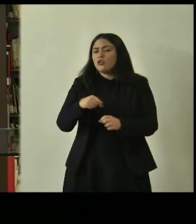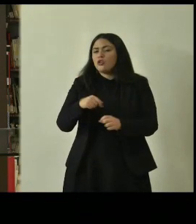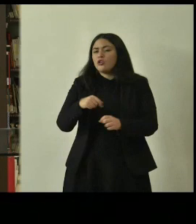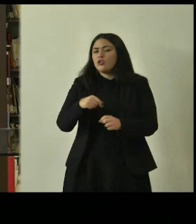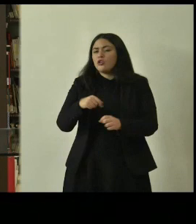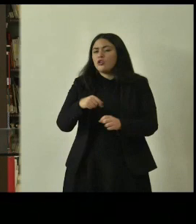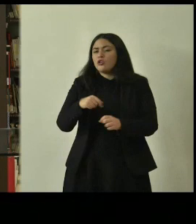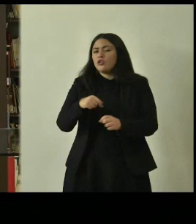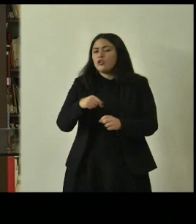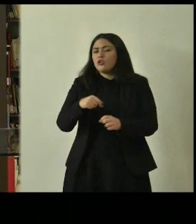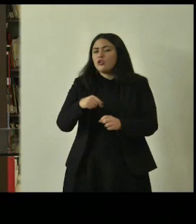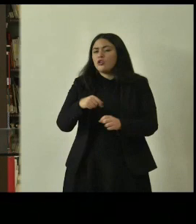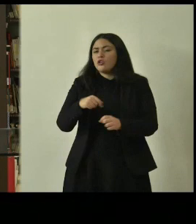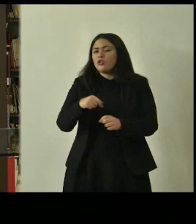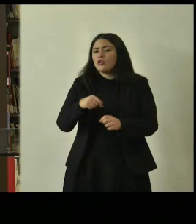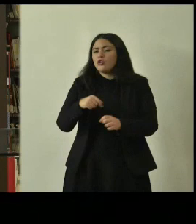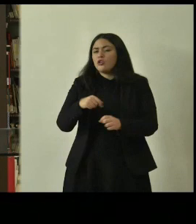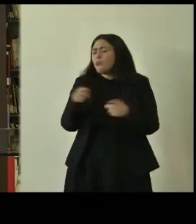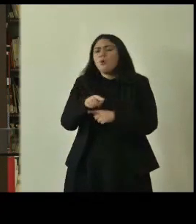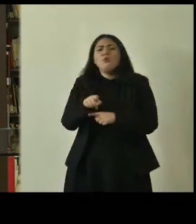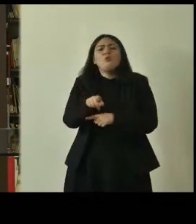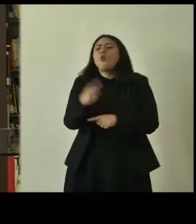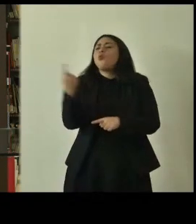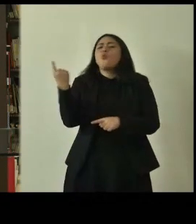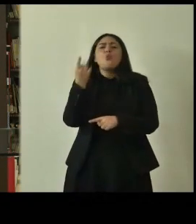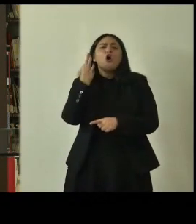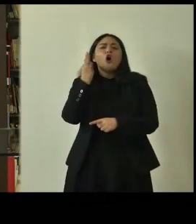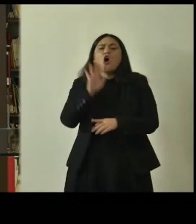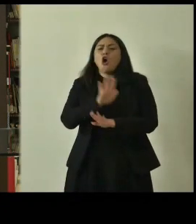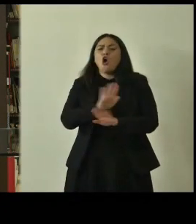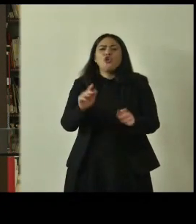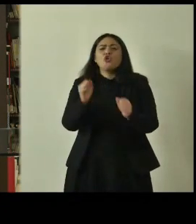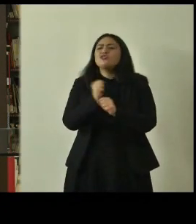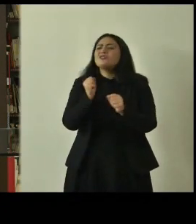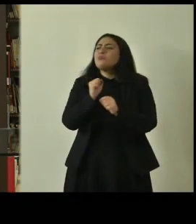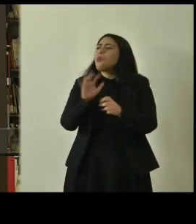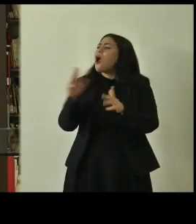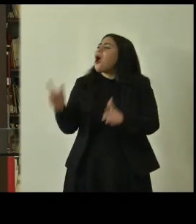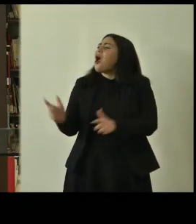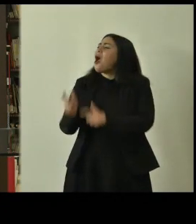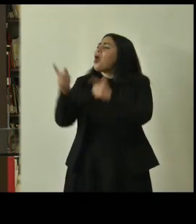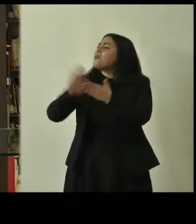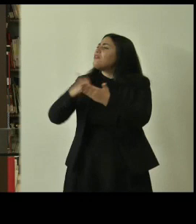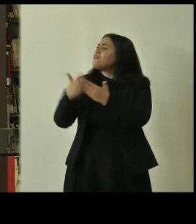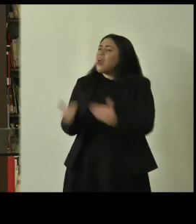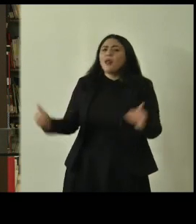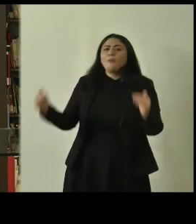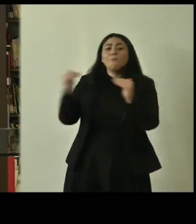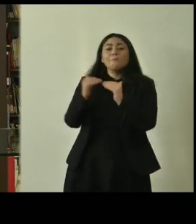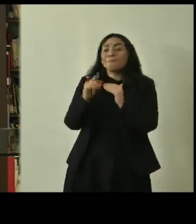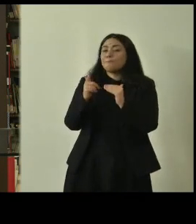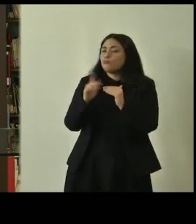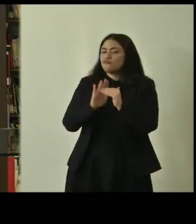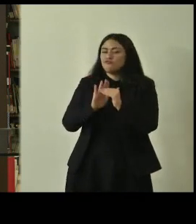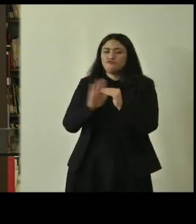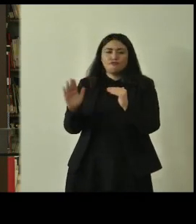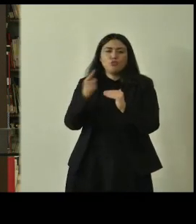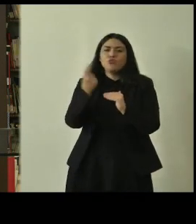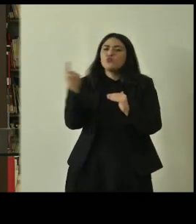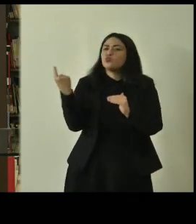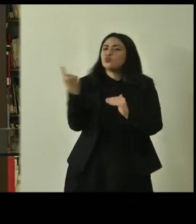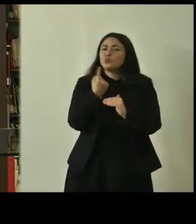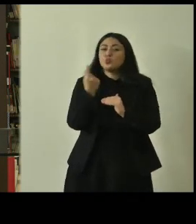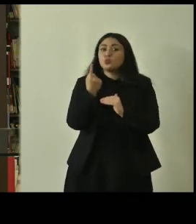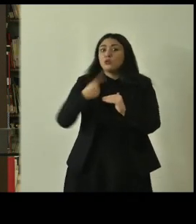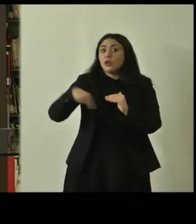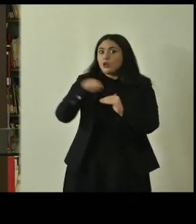è un albero un pezzo unico voglio dire non possiamo toglierlo e sostituirlo con un albero qualunque preso al garden questo è un albero unico